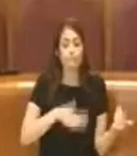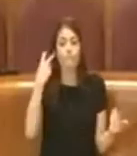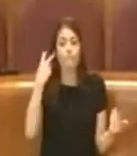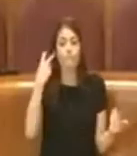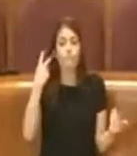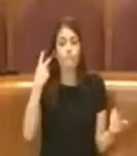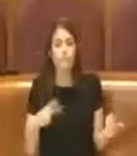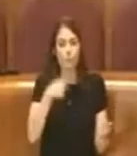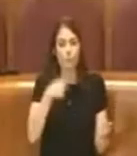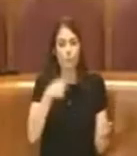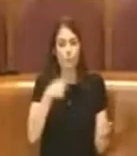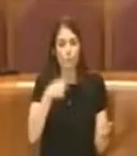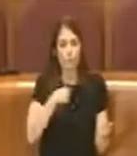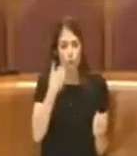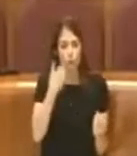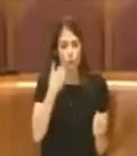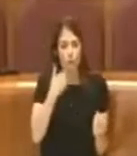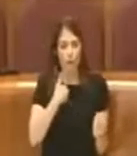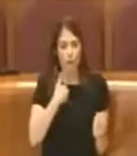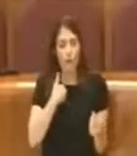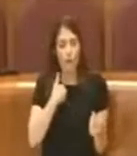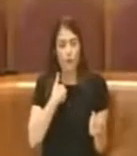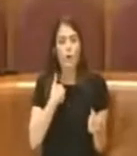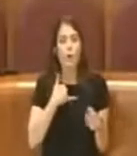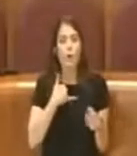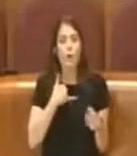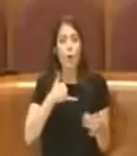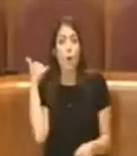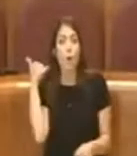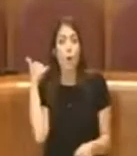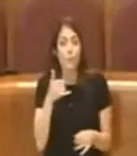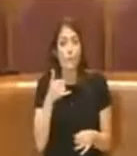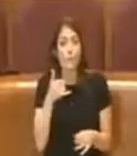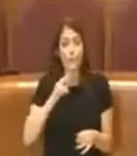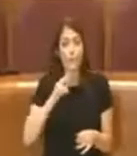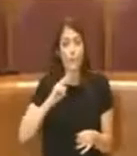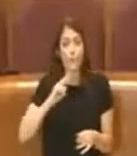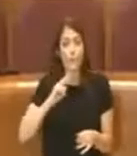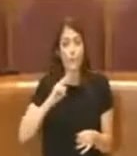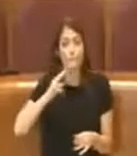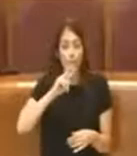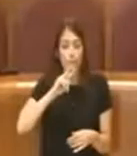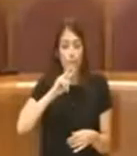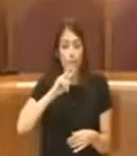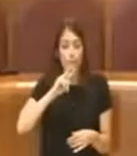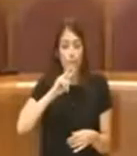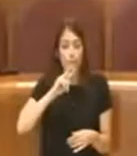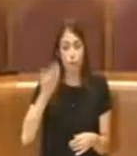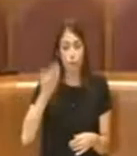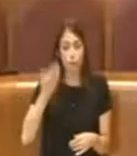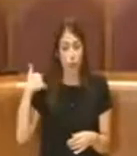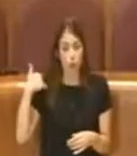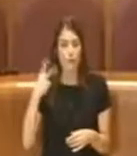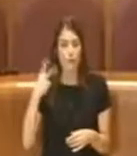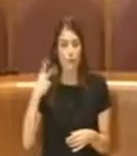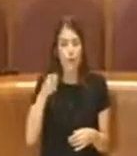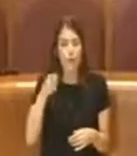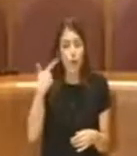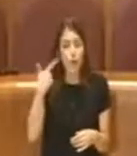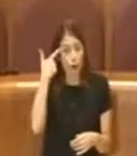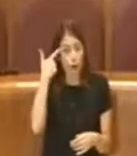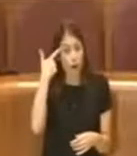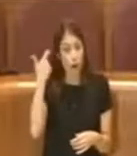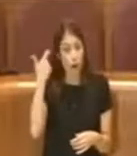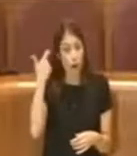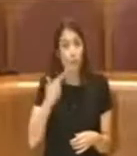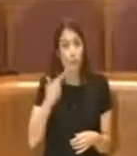Quindi per esempio io ho trovato l'omicidio di mio bisnonno, ma non l'ho citato, lui si è sparato perché